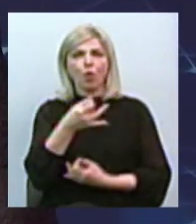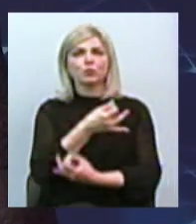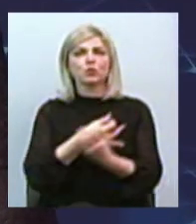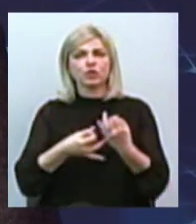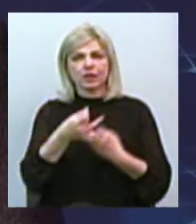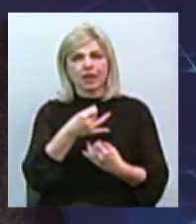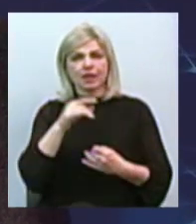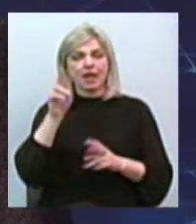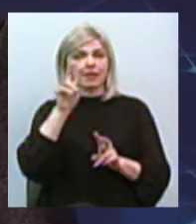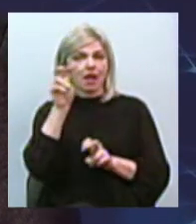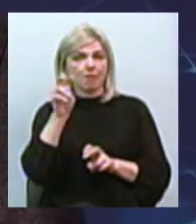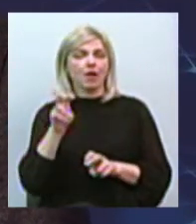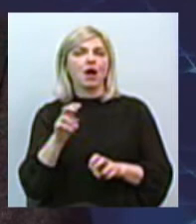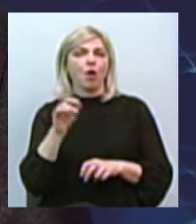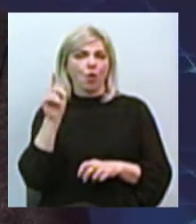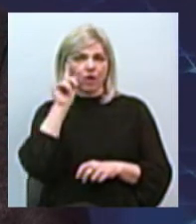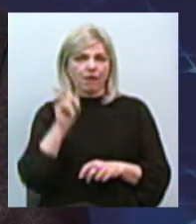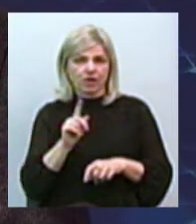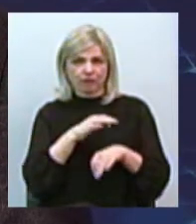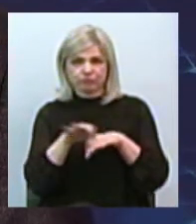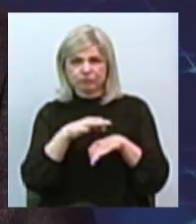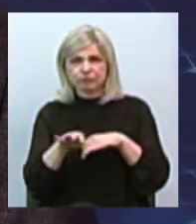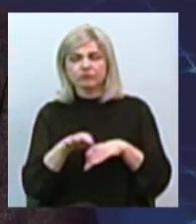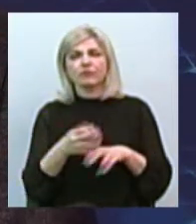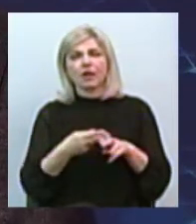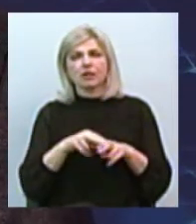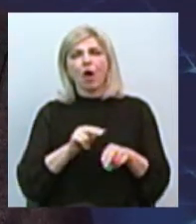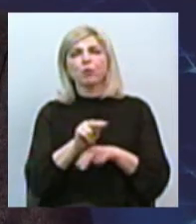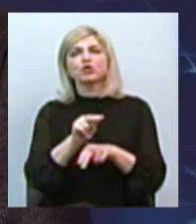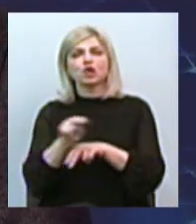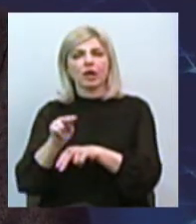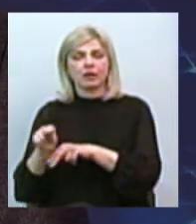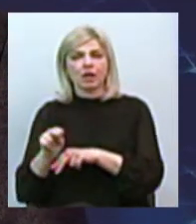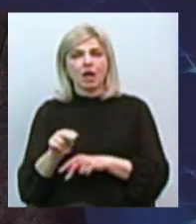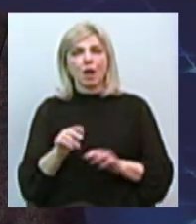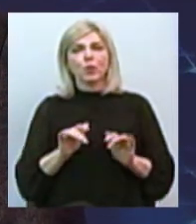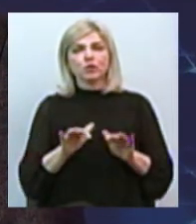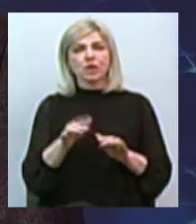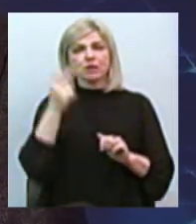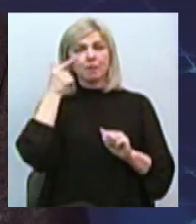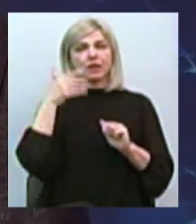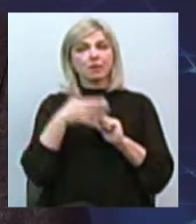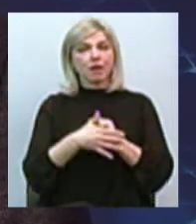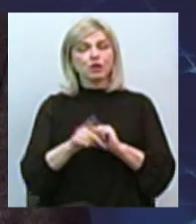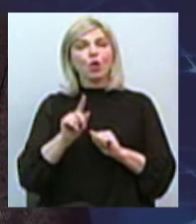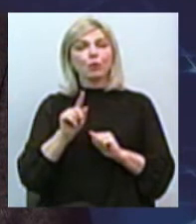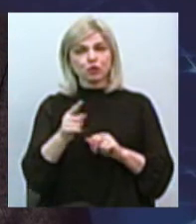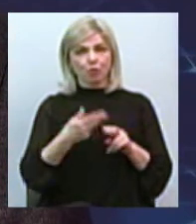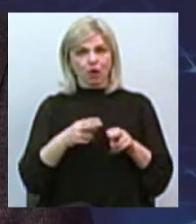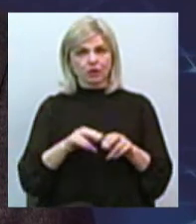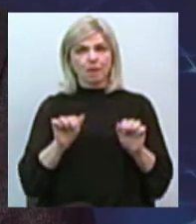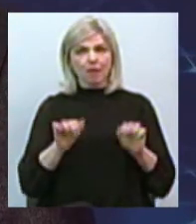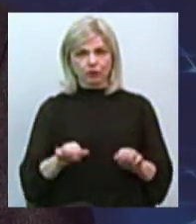Холокоста, іменно процес обучення, процес понимання того, чому це могло произойти,